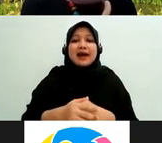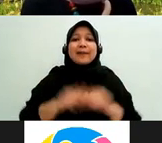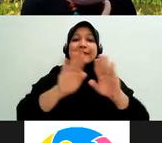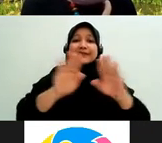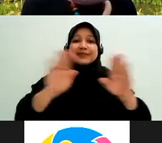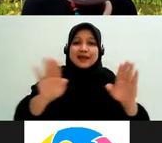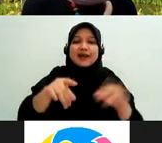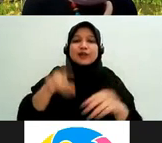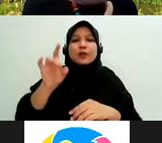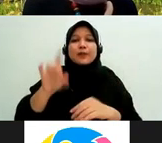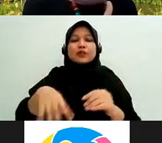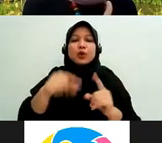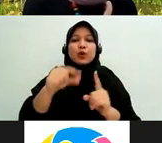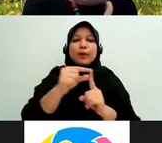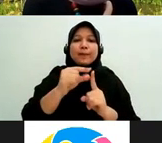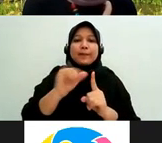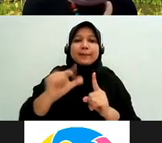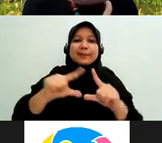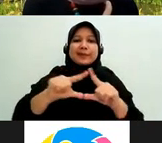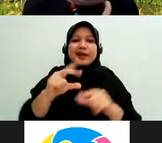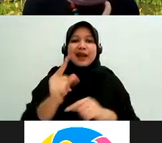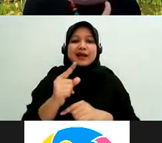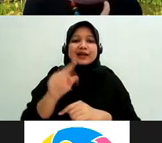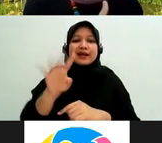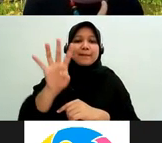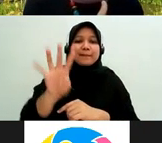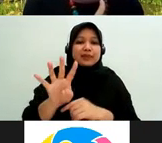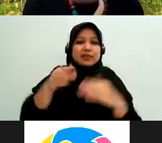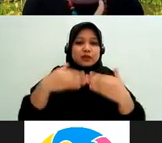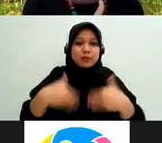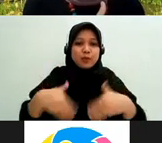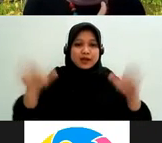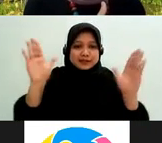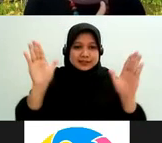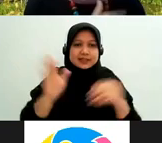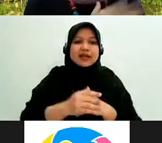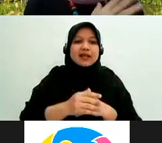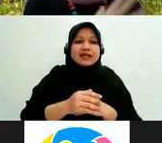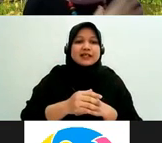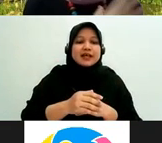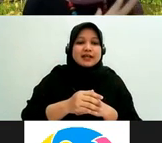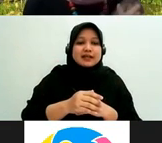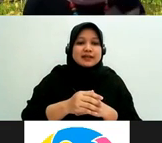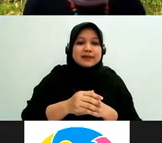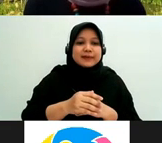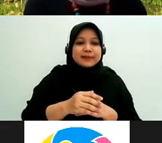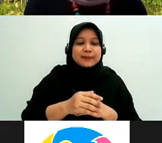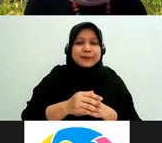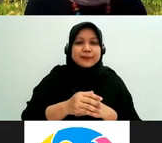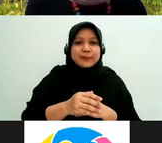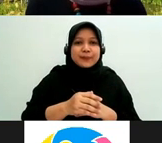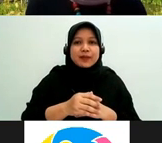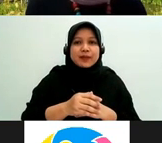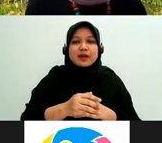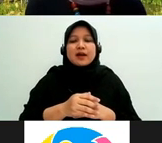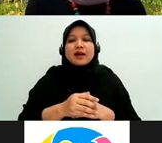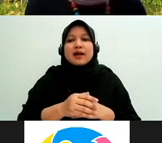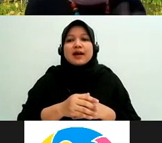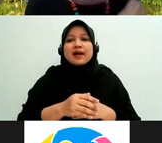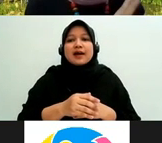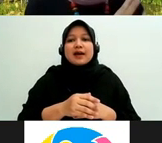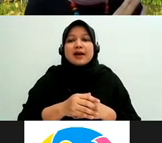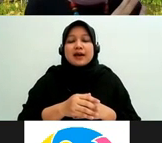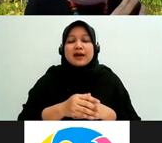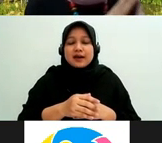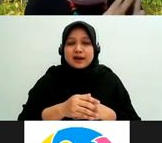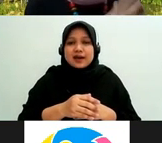melengkapi eksekutif legislatif dan yudikatif karena itu apa namanya fungsi yang teman-teman